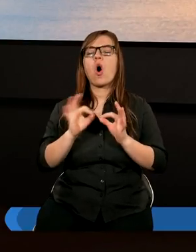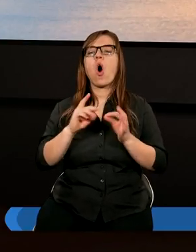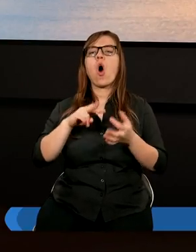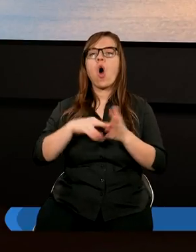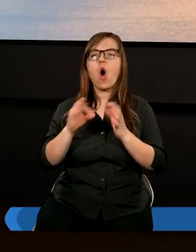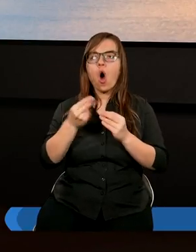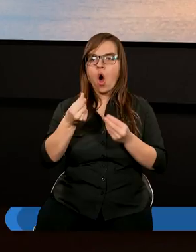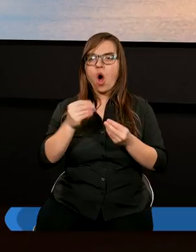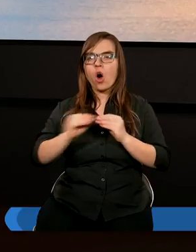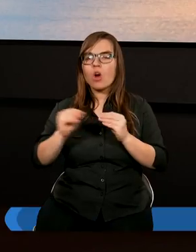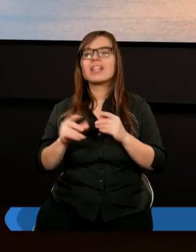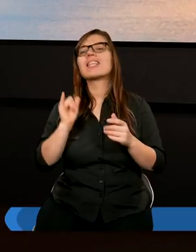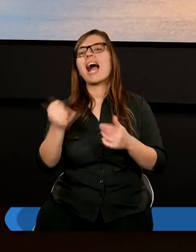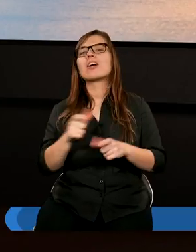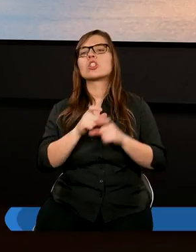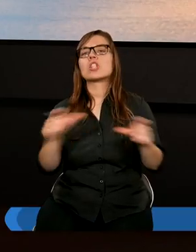czasu.